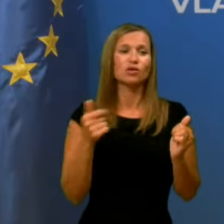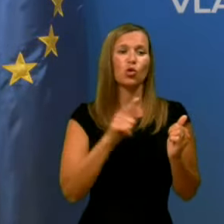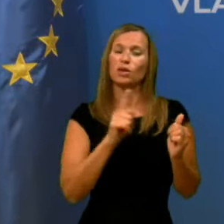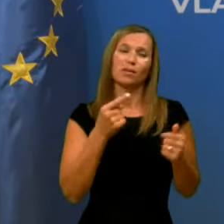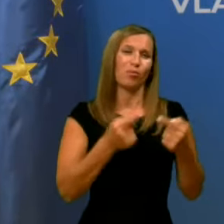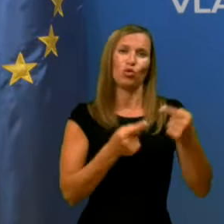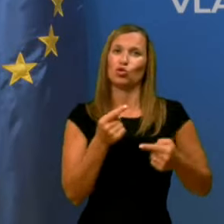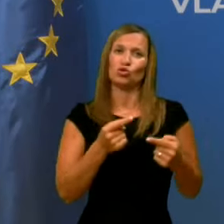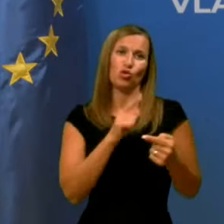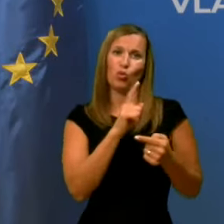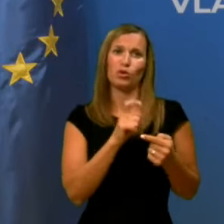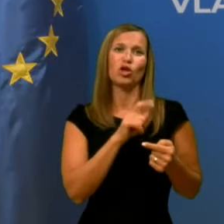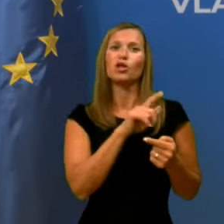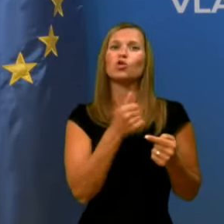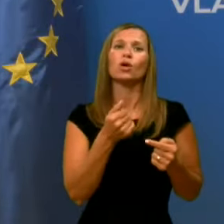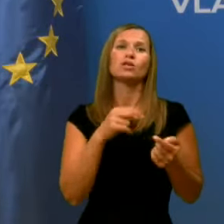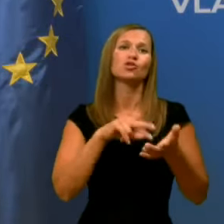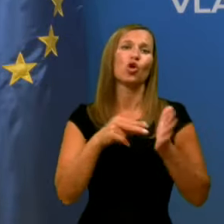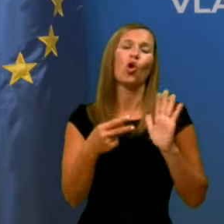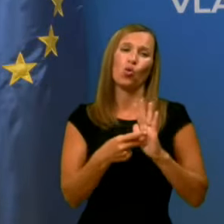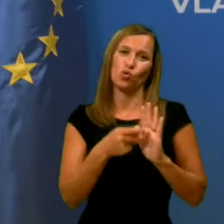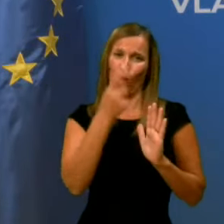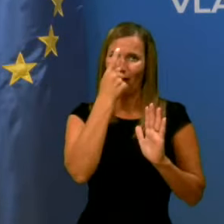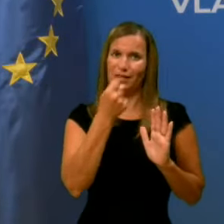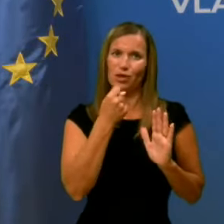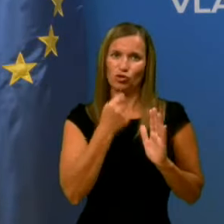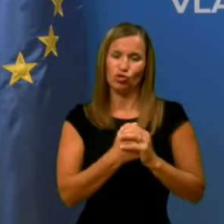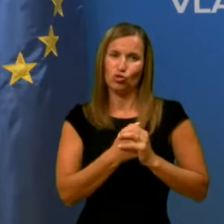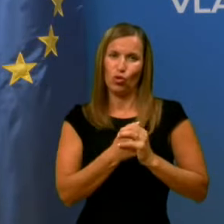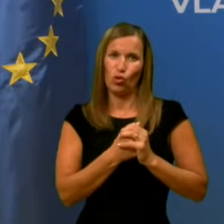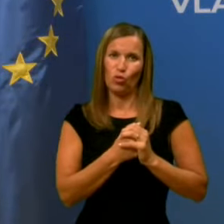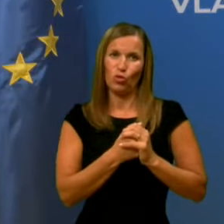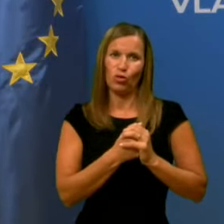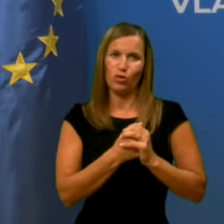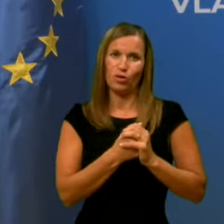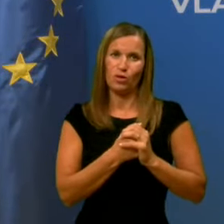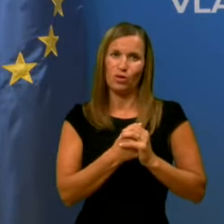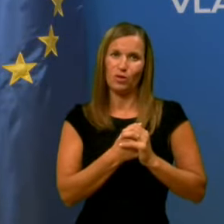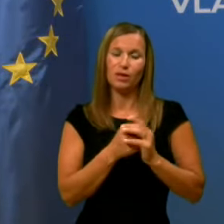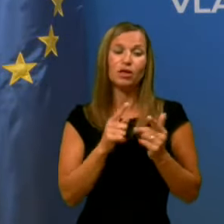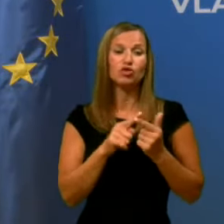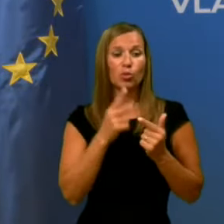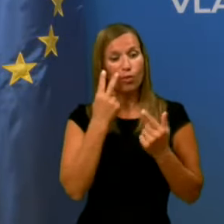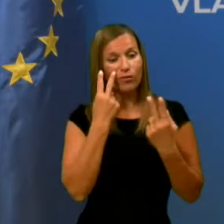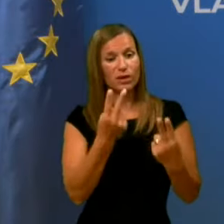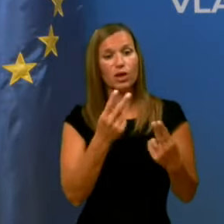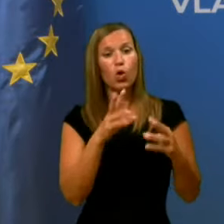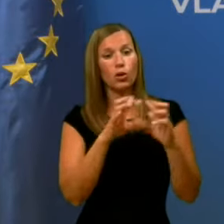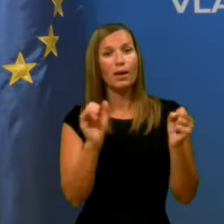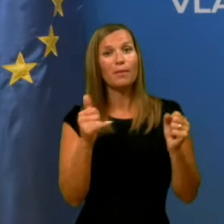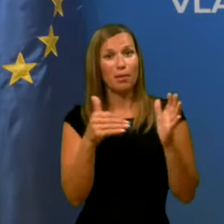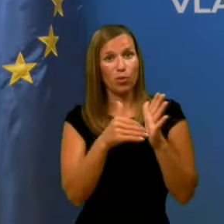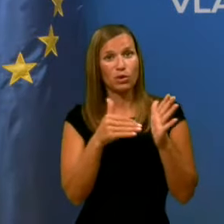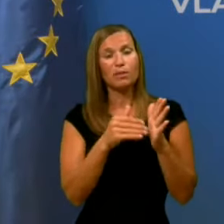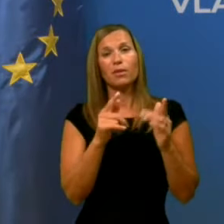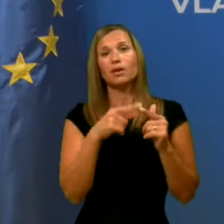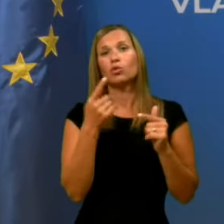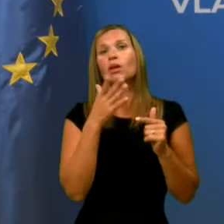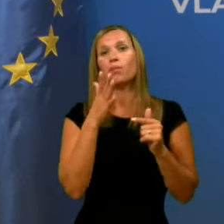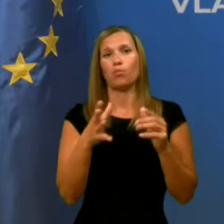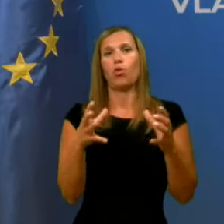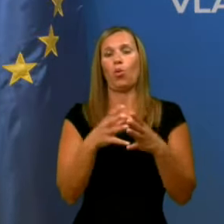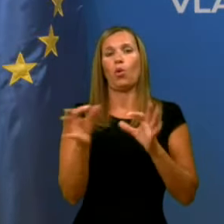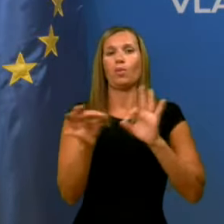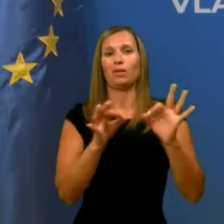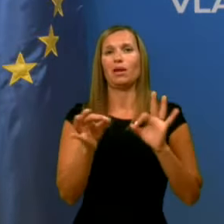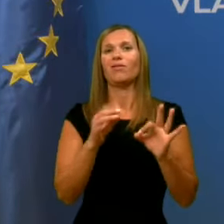vprašanje, to je strokovno vprašanje. in če bo nijo z oceno, da je ukrep potreben, potem bomo mi ukrep, sveda, pripravljeni